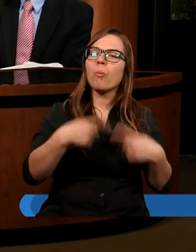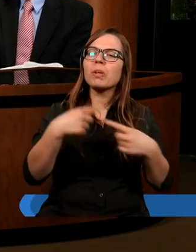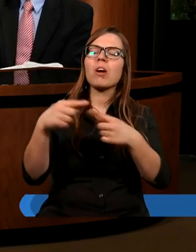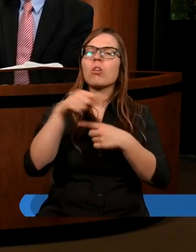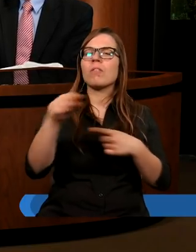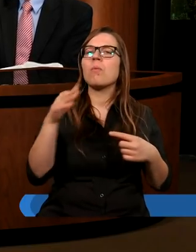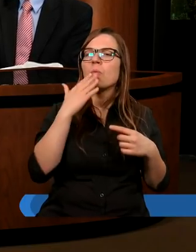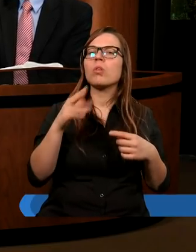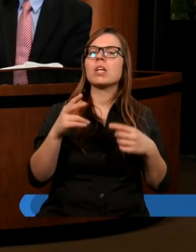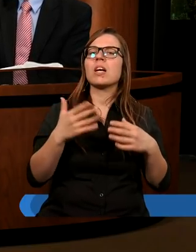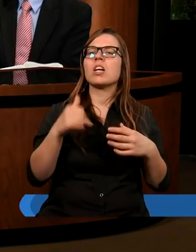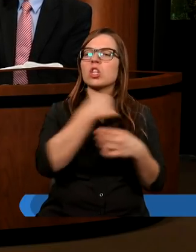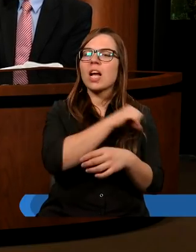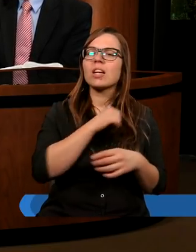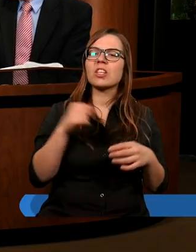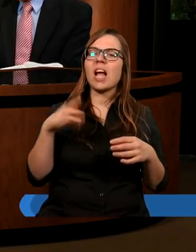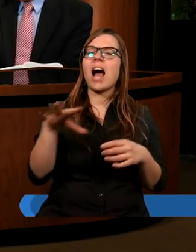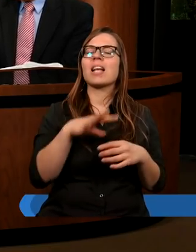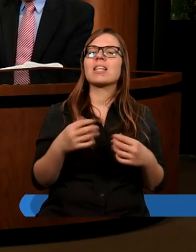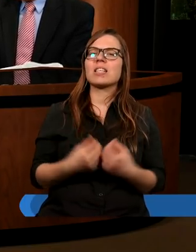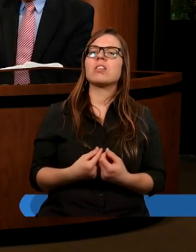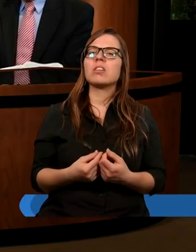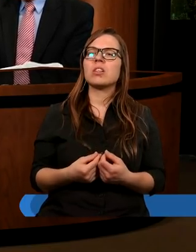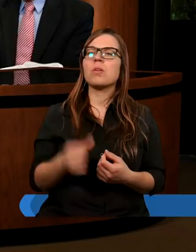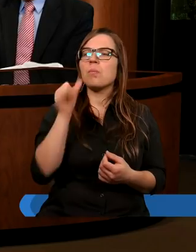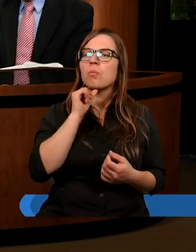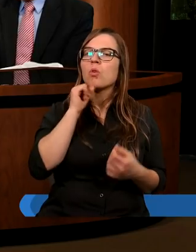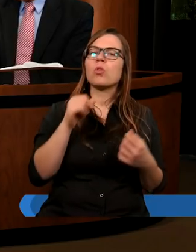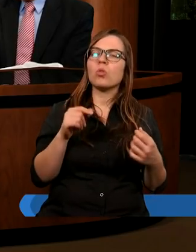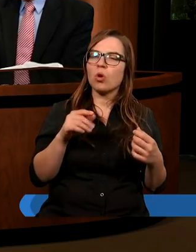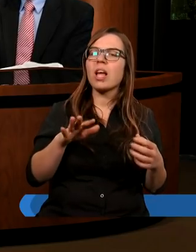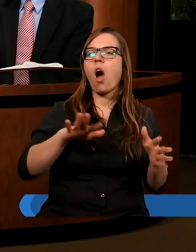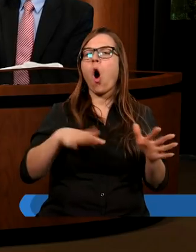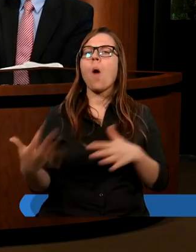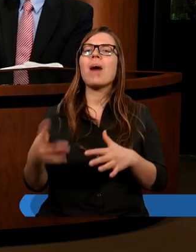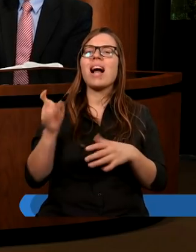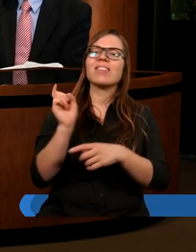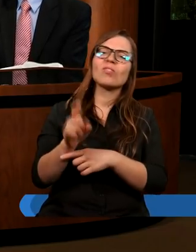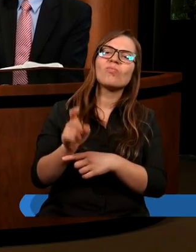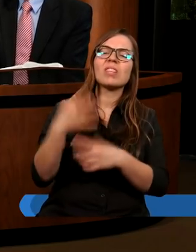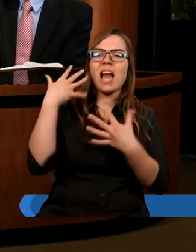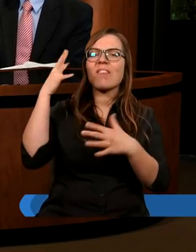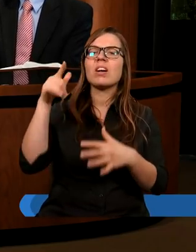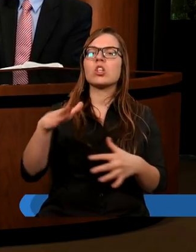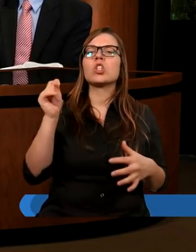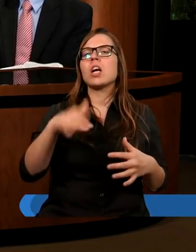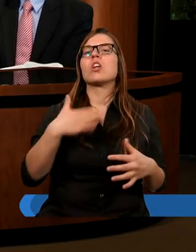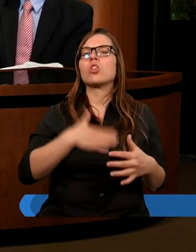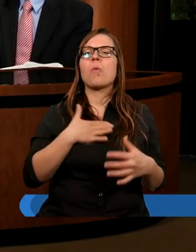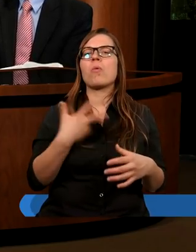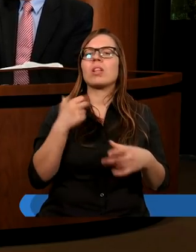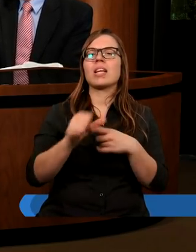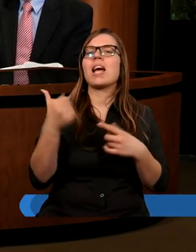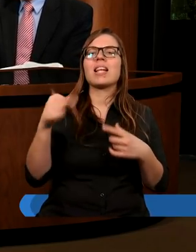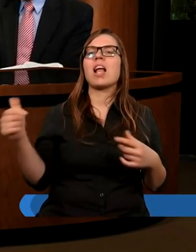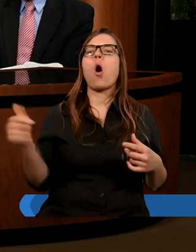wielu mówców chrześcijańskich próbuje obalić czy uzasadnić, że chrześcijan świętowanie soboty